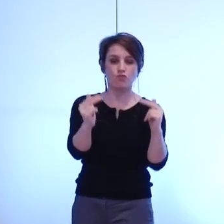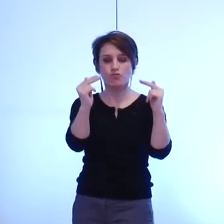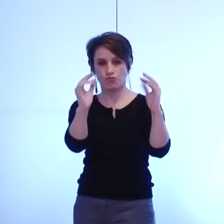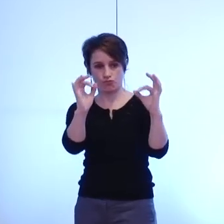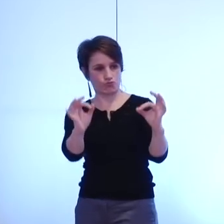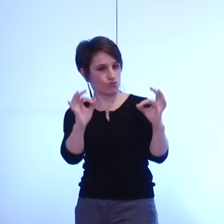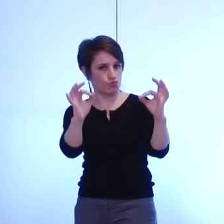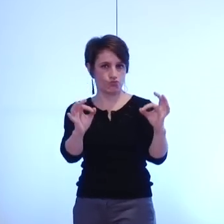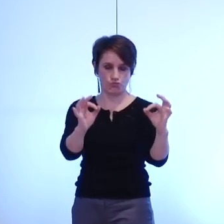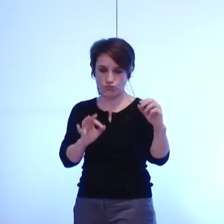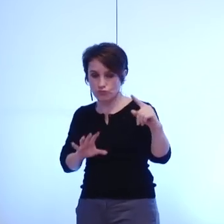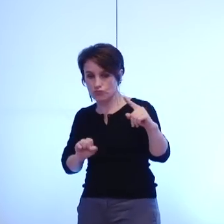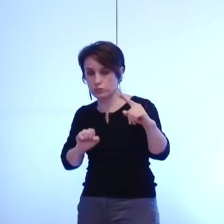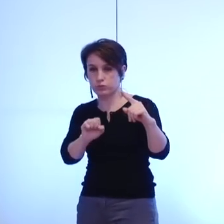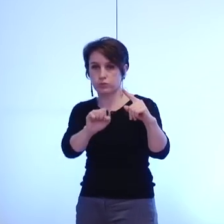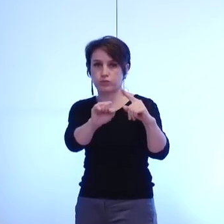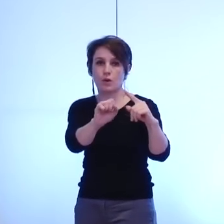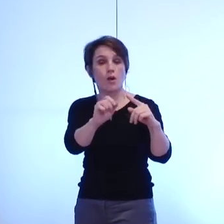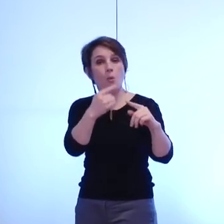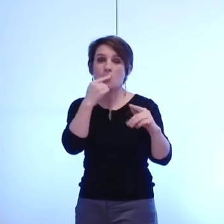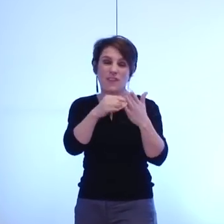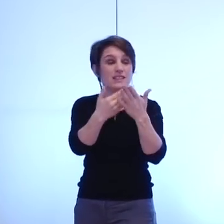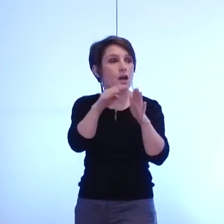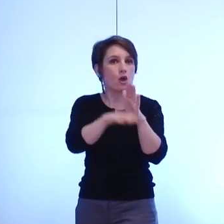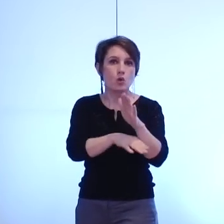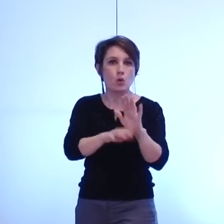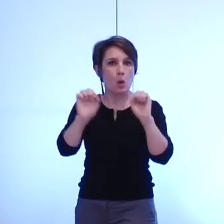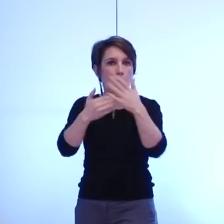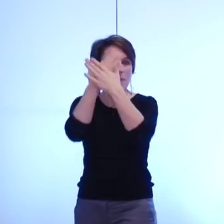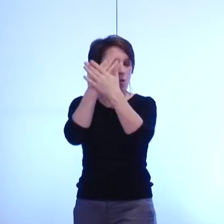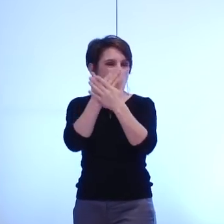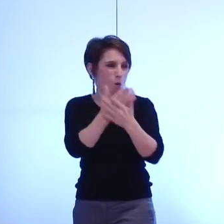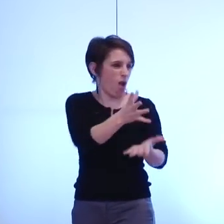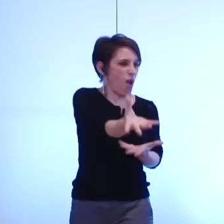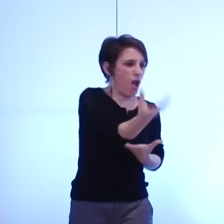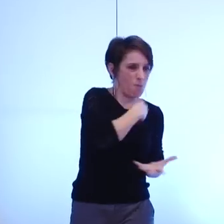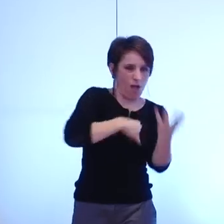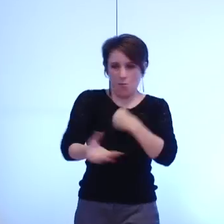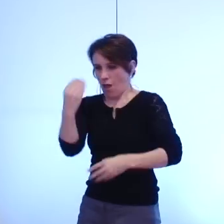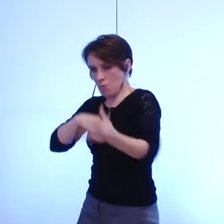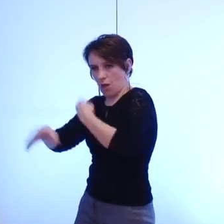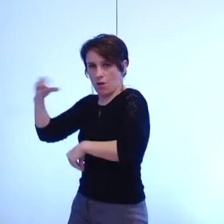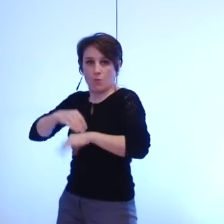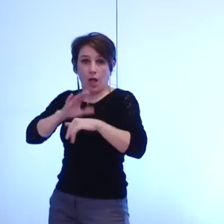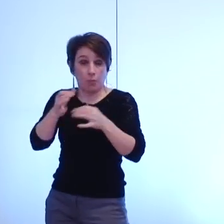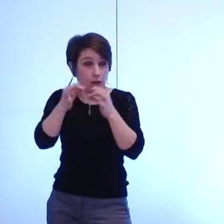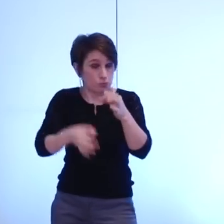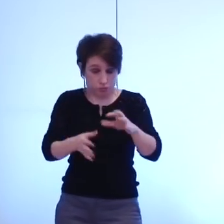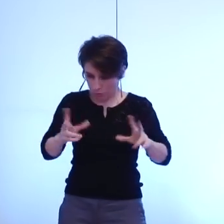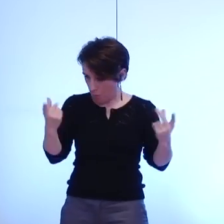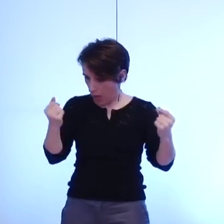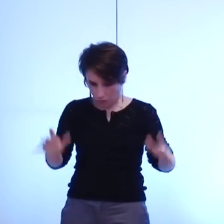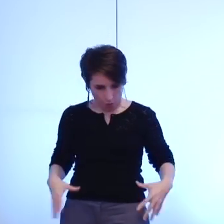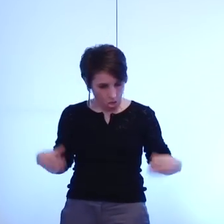général plutôt qu'une métropole gloutonne mal maîtrisée qui d'ailleurs n'aurait pas forcément les moyens financiers de ces